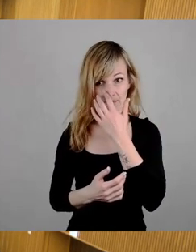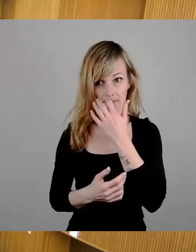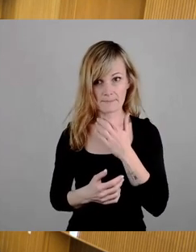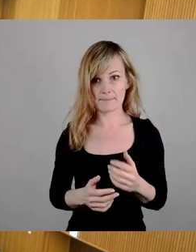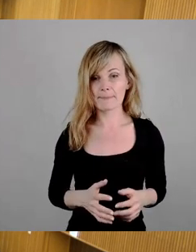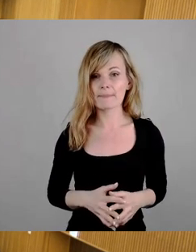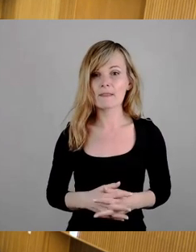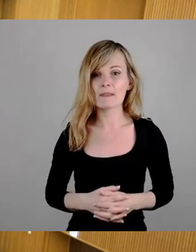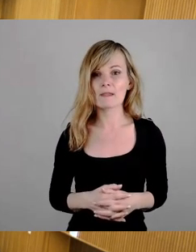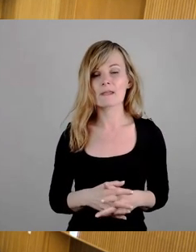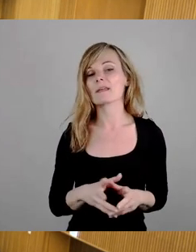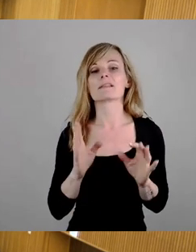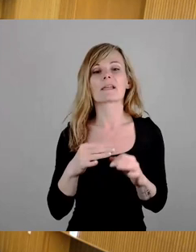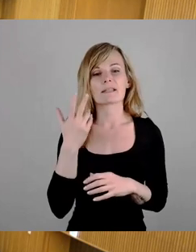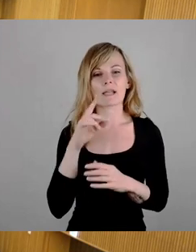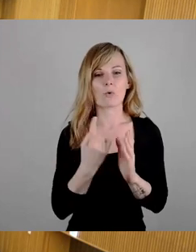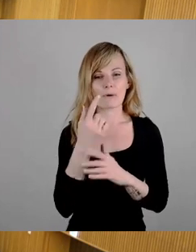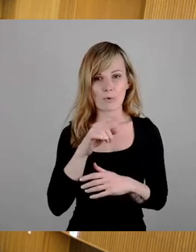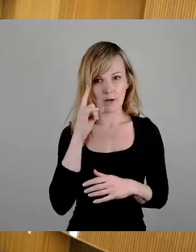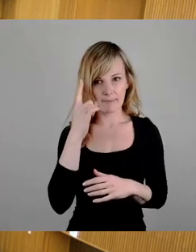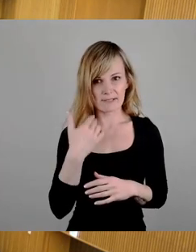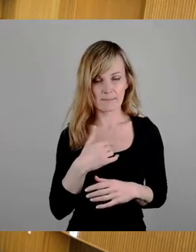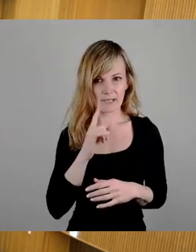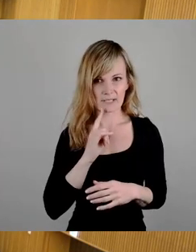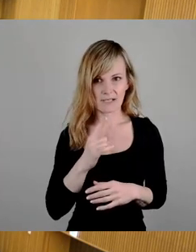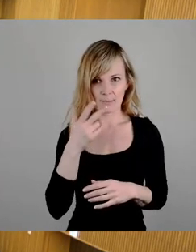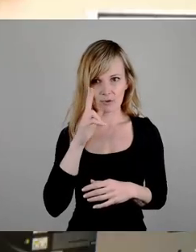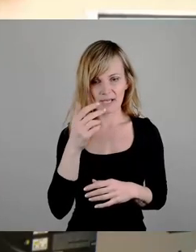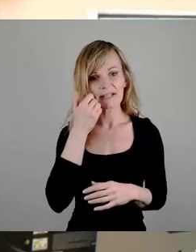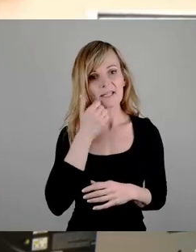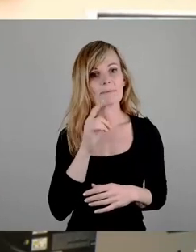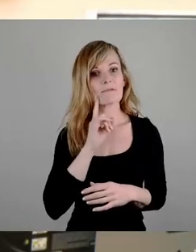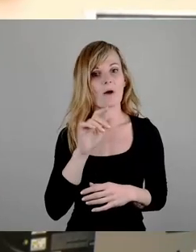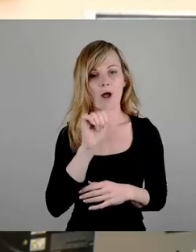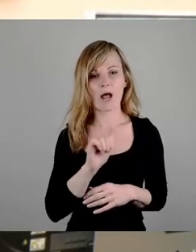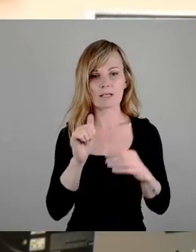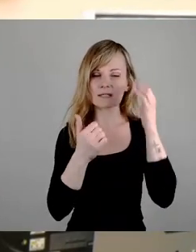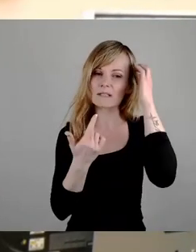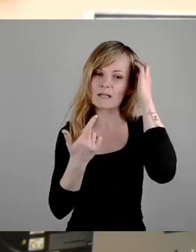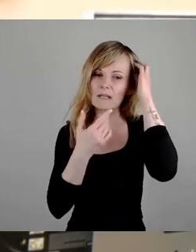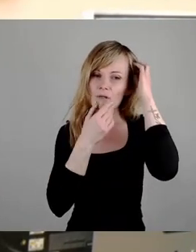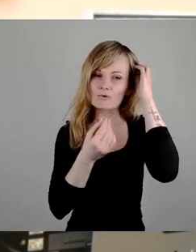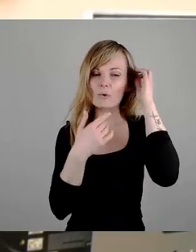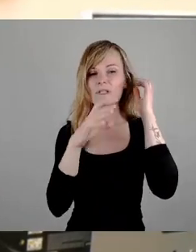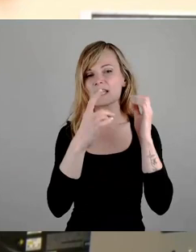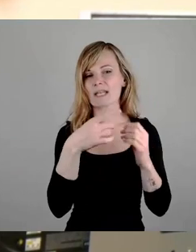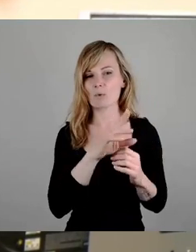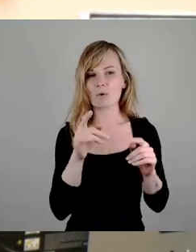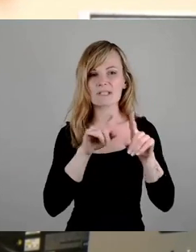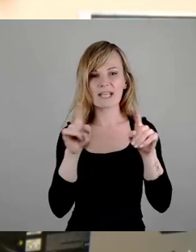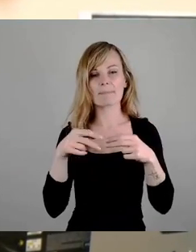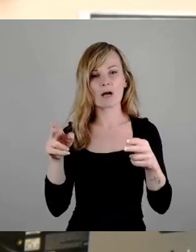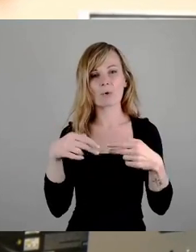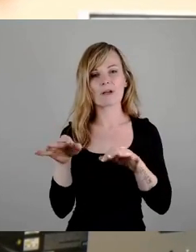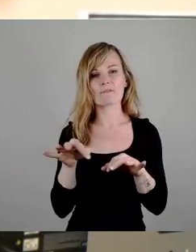Sehr geehrter Herr Oberbürgermeister, meine Damen und Herren, liebe Frau Arnert, schön, dass die CDU sich jetzt auch für das Thema Rückführungen so